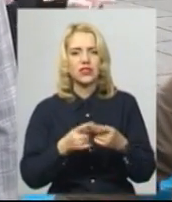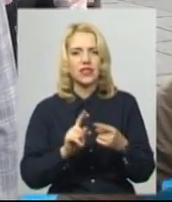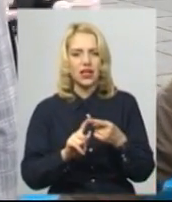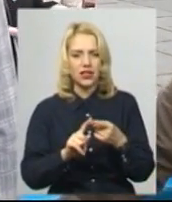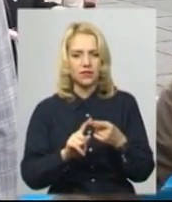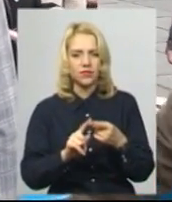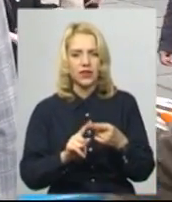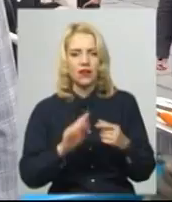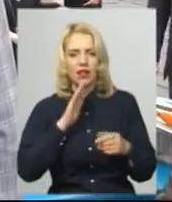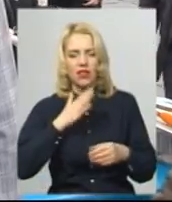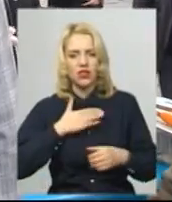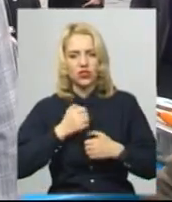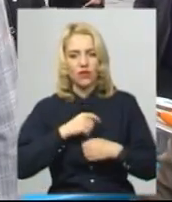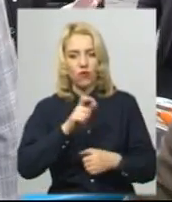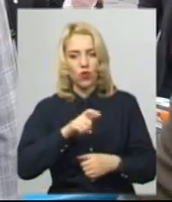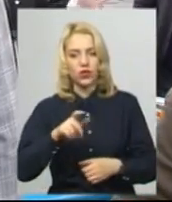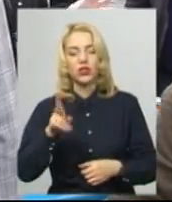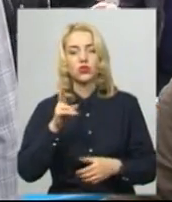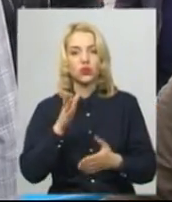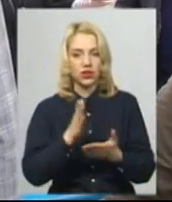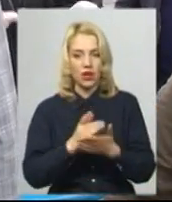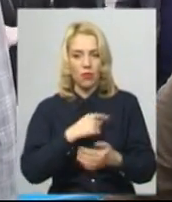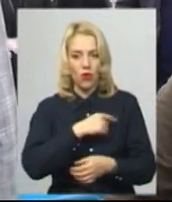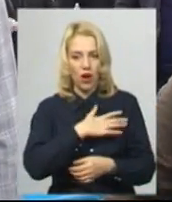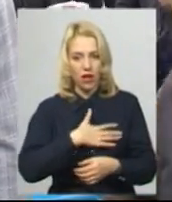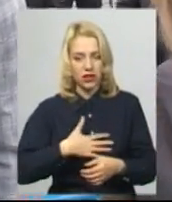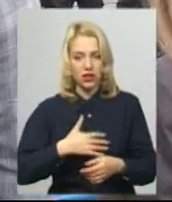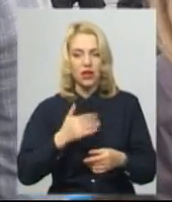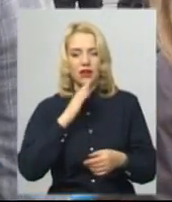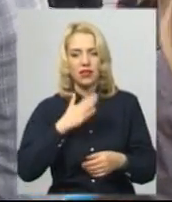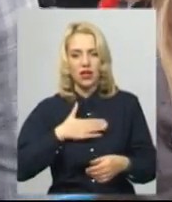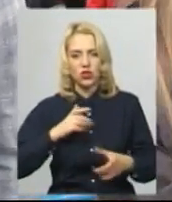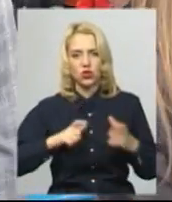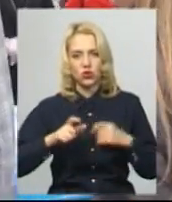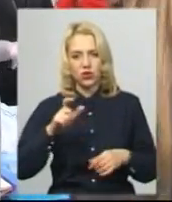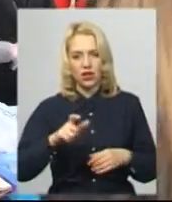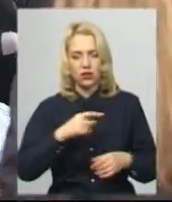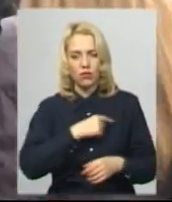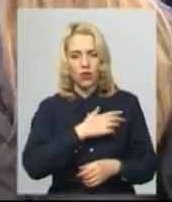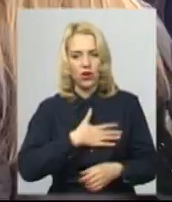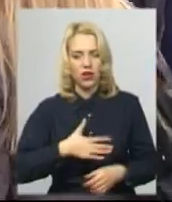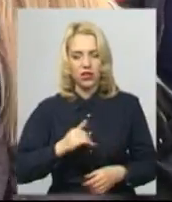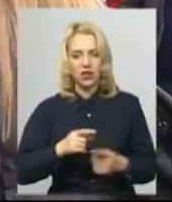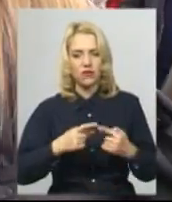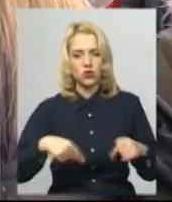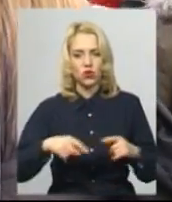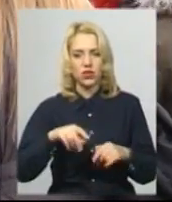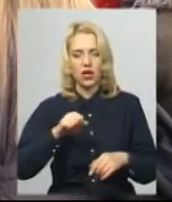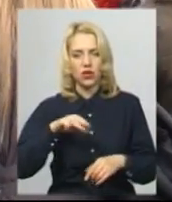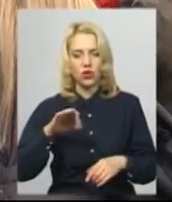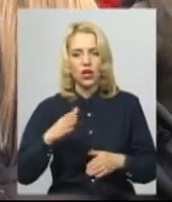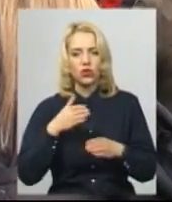наші воїни, які сьогодні є поранені, крім того, наш студент поранений в зоні АТО. Тобто